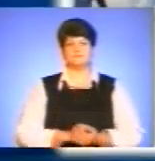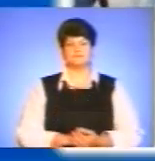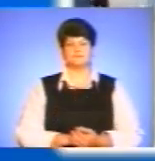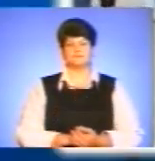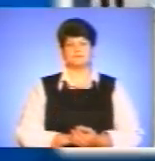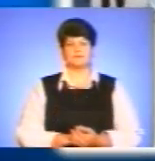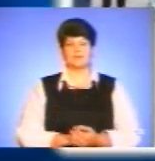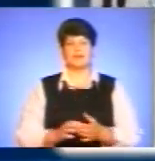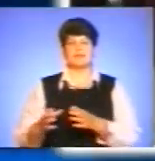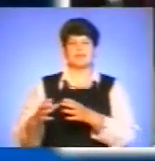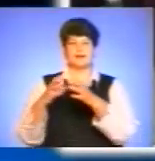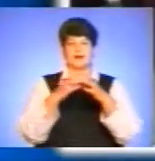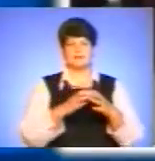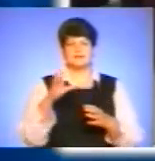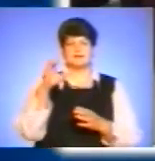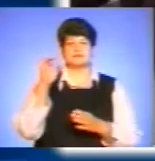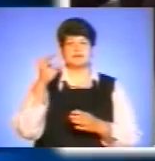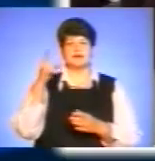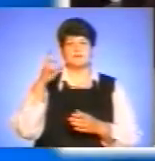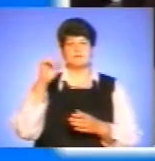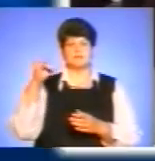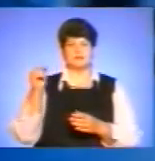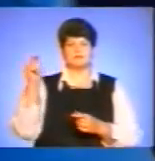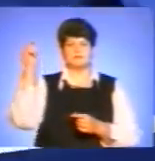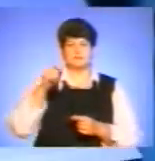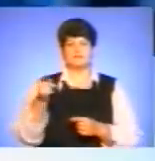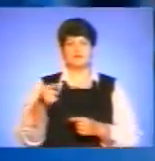Делегація Сердцької Республіки відвідала Тернобильщину.